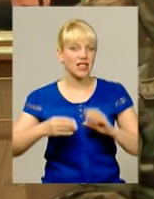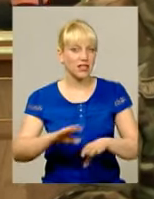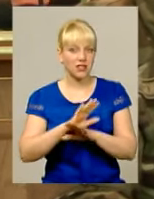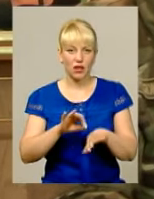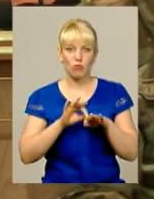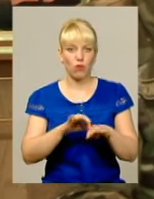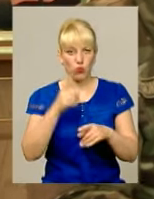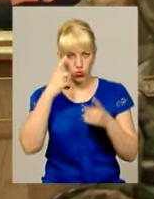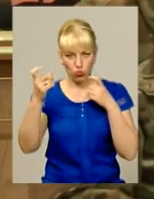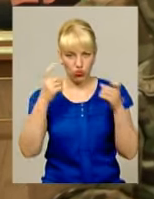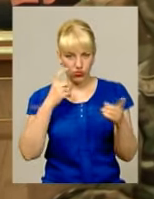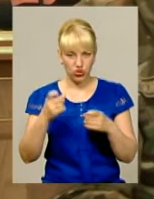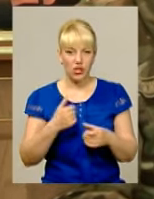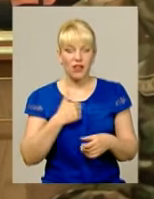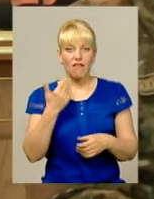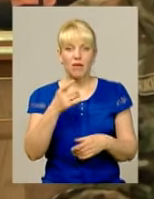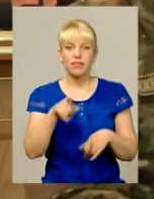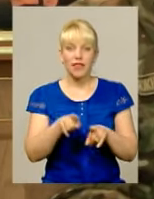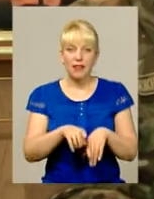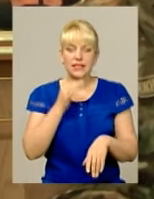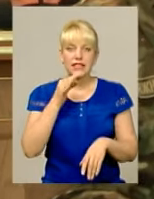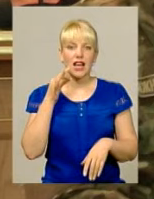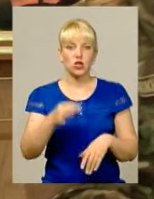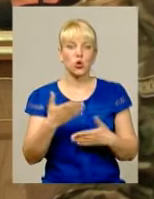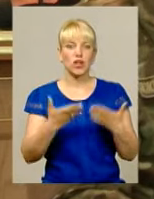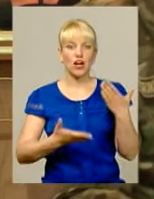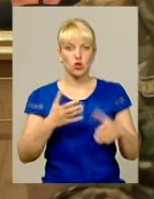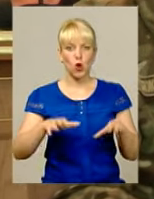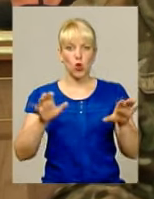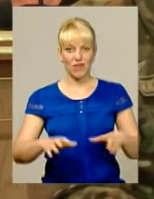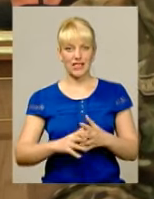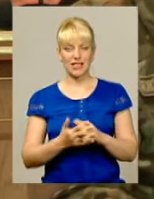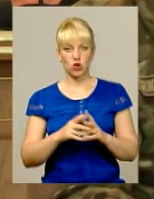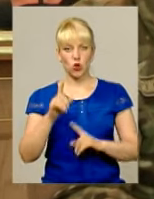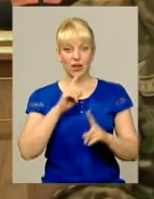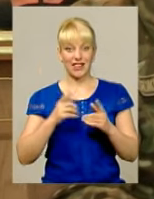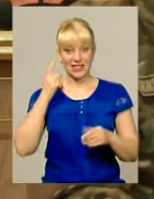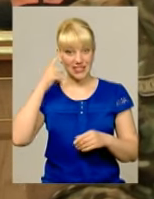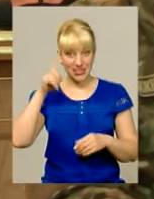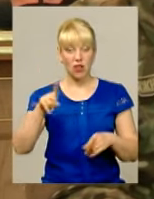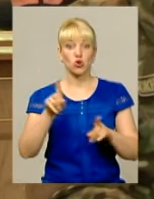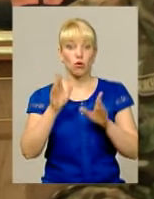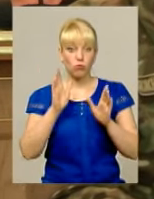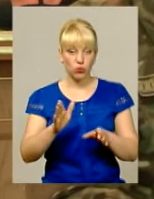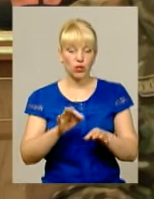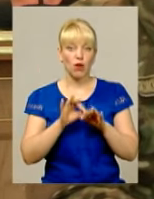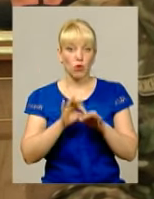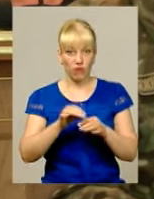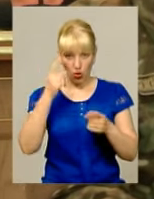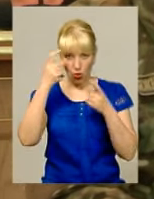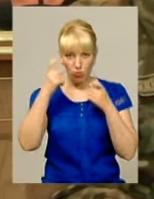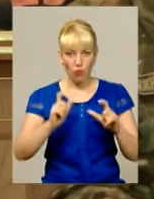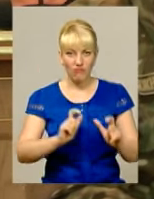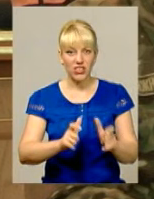проводять оповіщення Я вам скажу так, якщо голова сільської ради знає, що буде проведено оповіщення